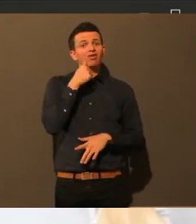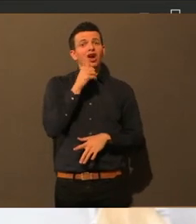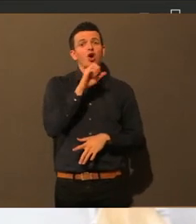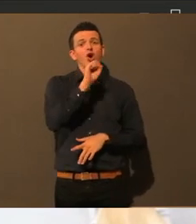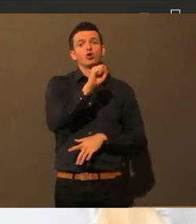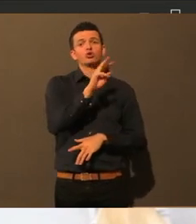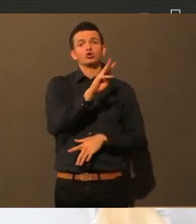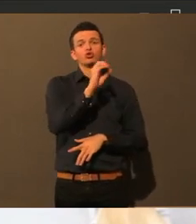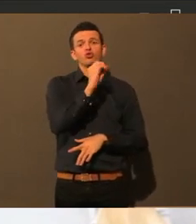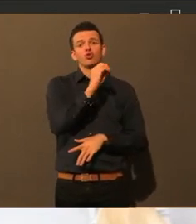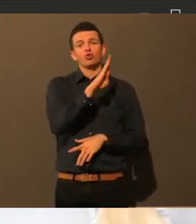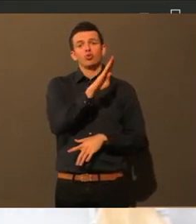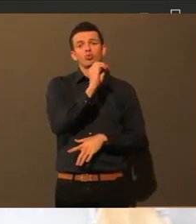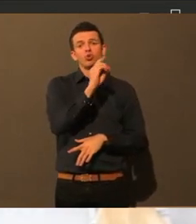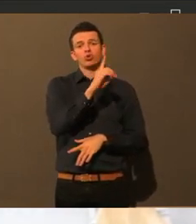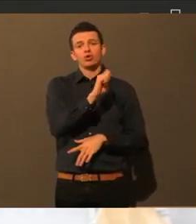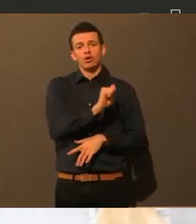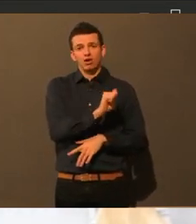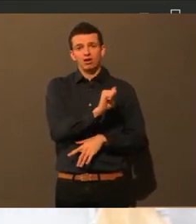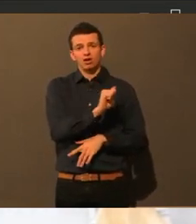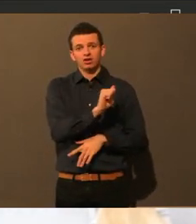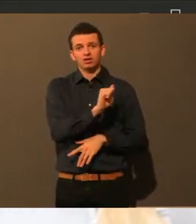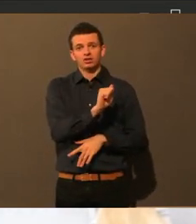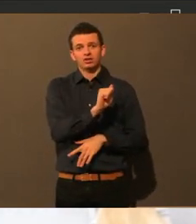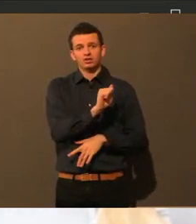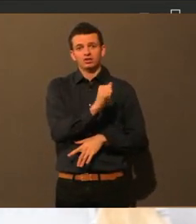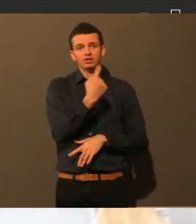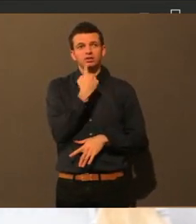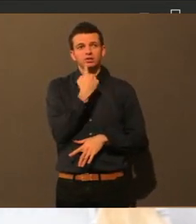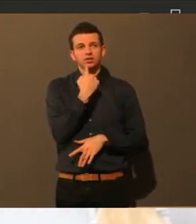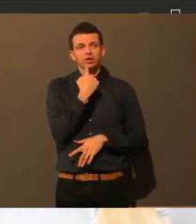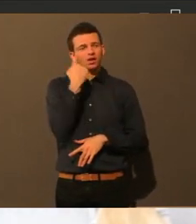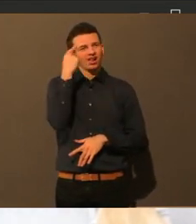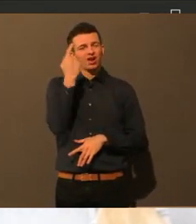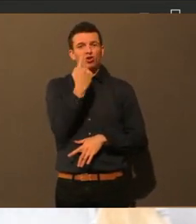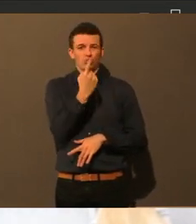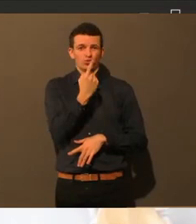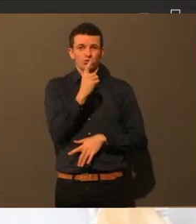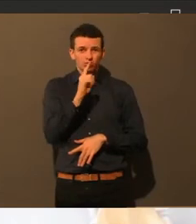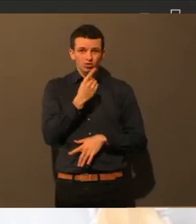Ich habe das gerade so interpretiert, dass sie nochmal was zum Thema Schule sagen möchte.